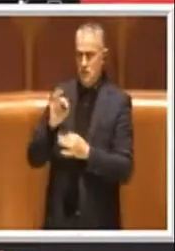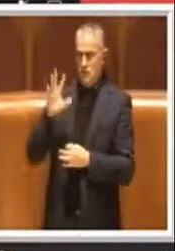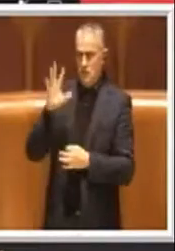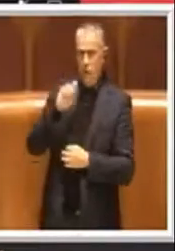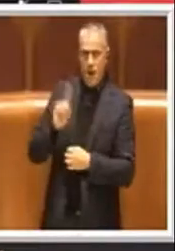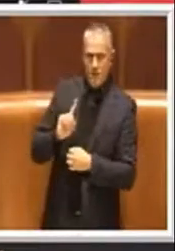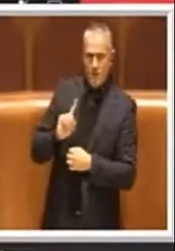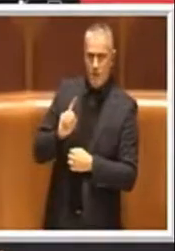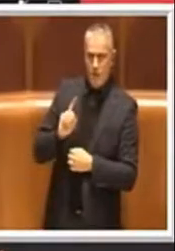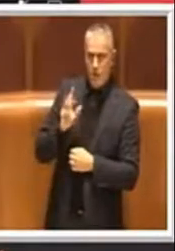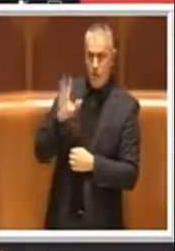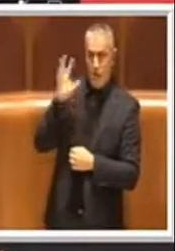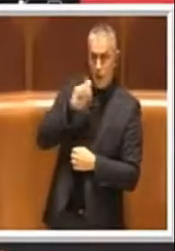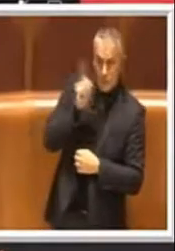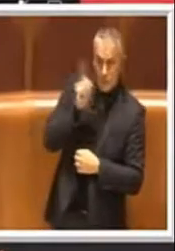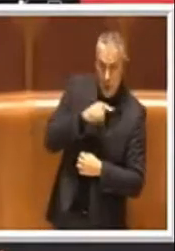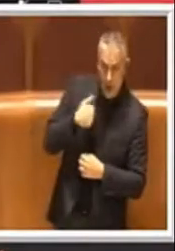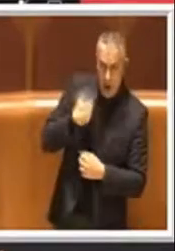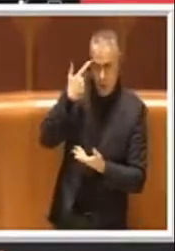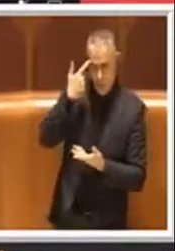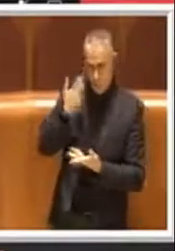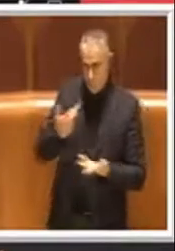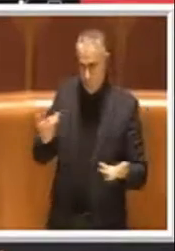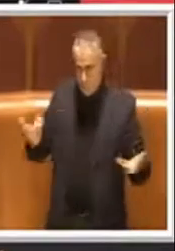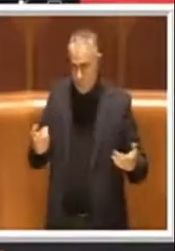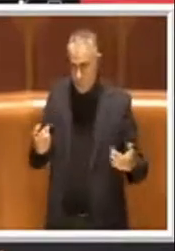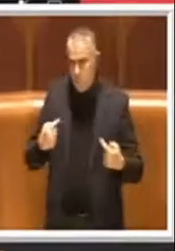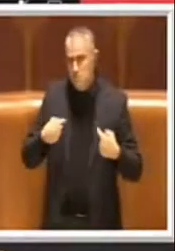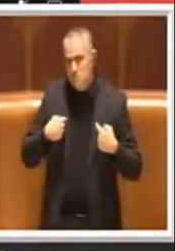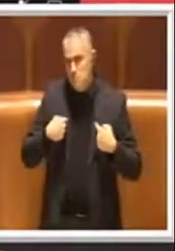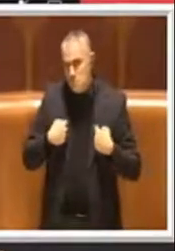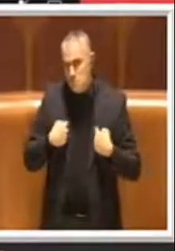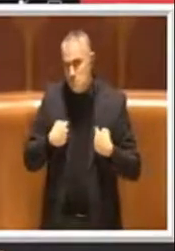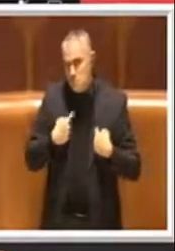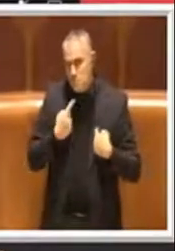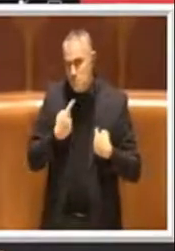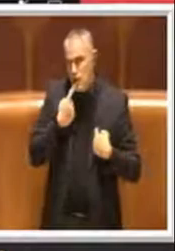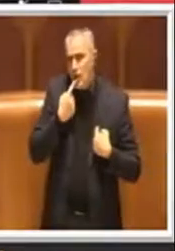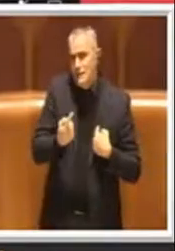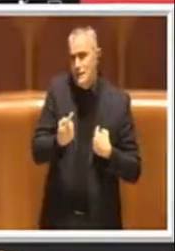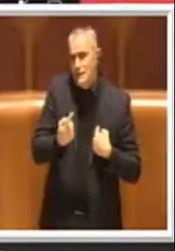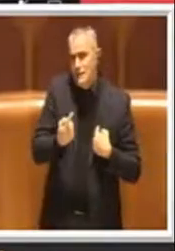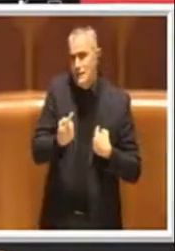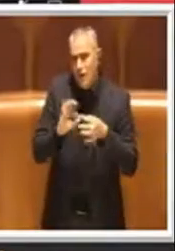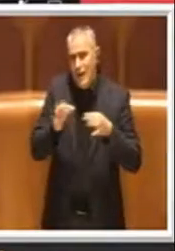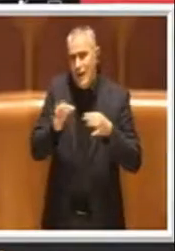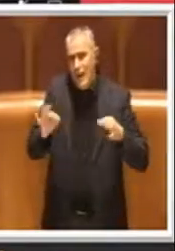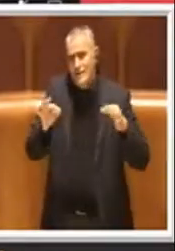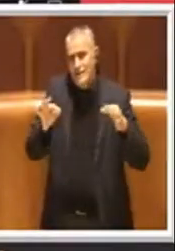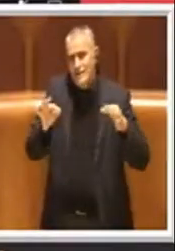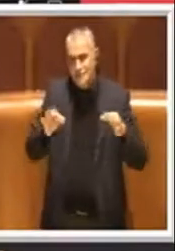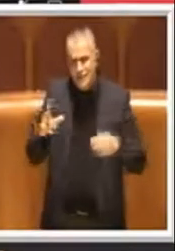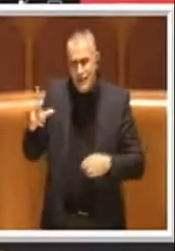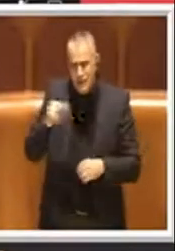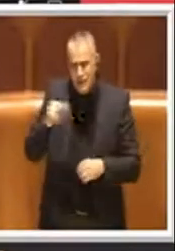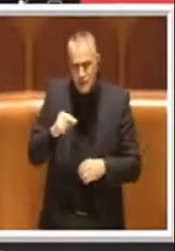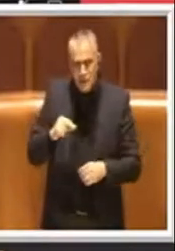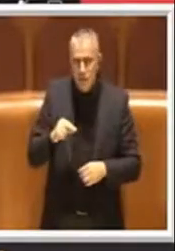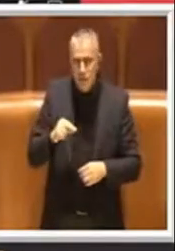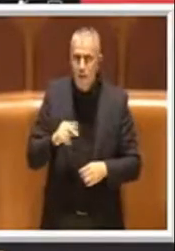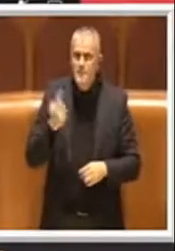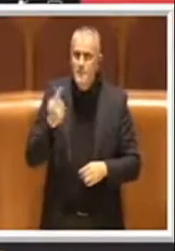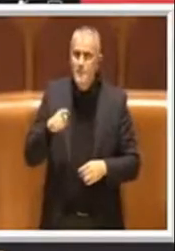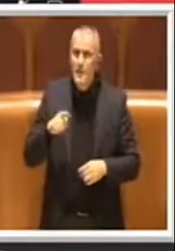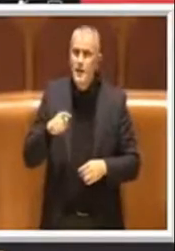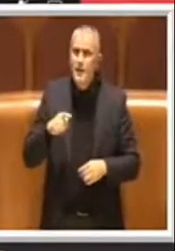aver capito male, ma faccio questa citazione, è stato detto che per quanto riguarda il